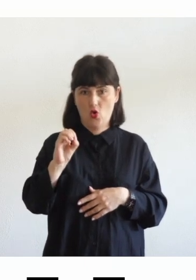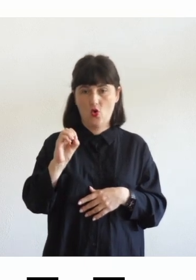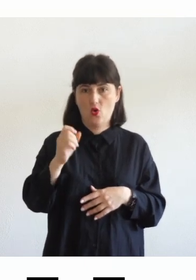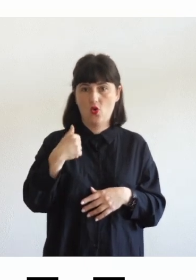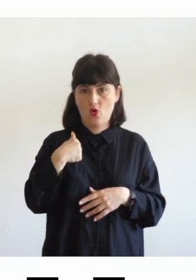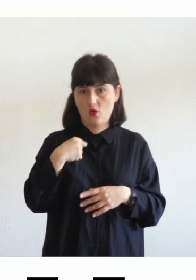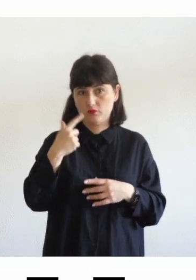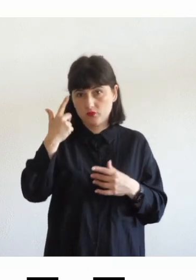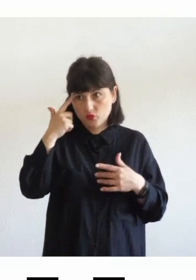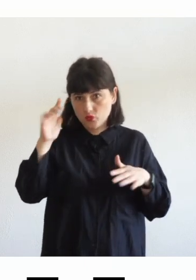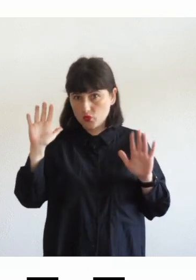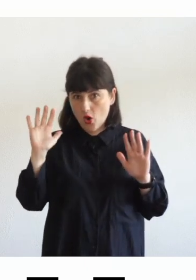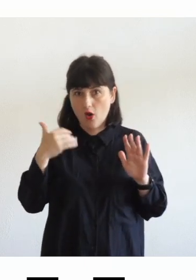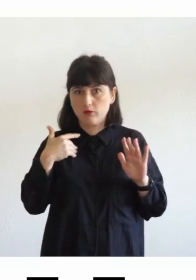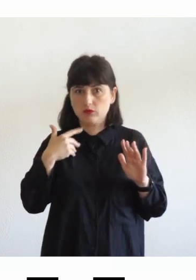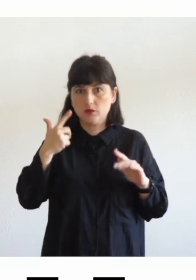standard